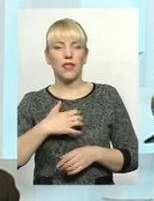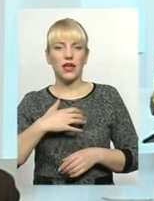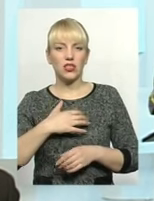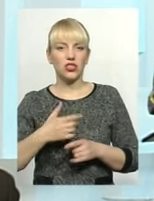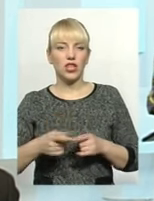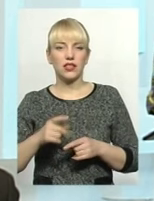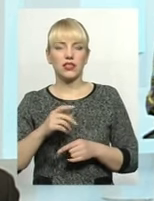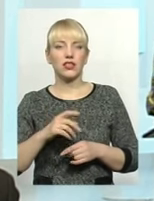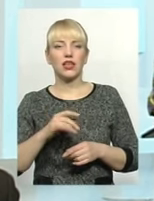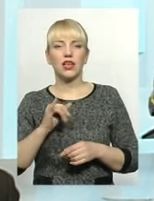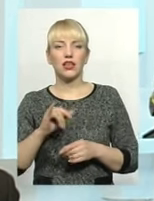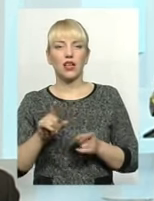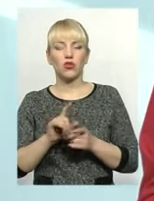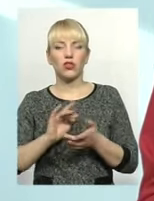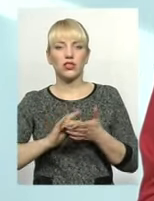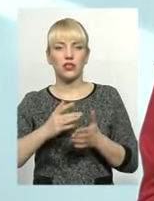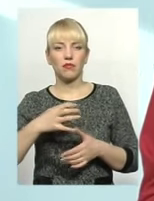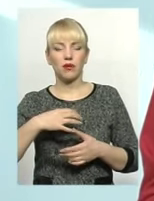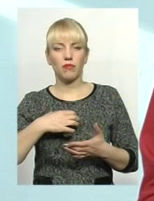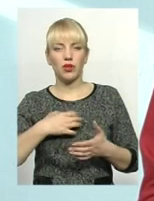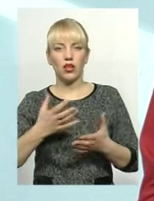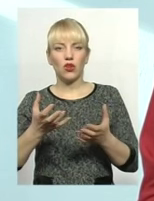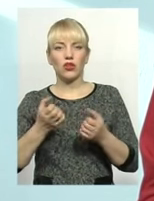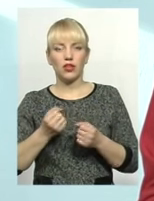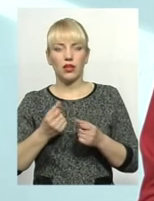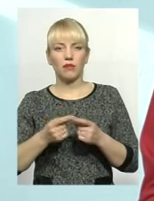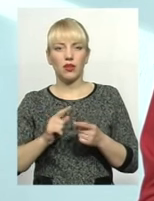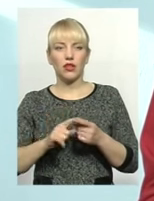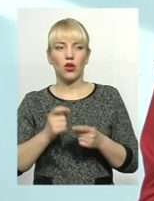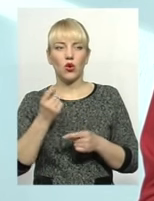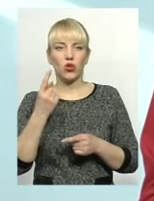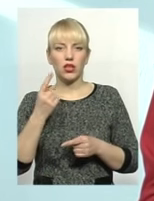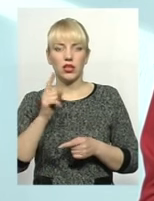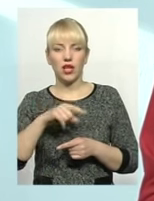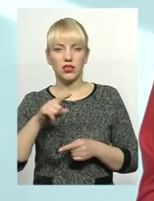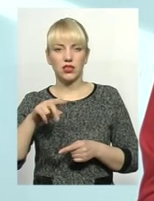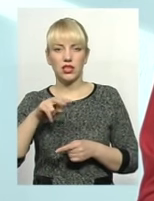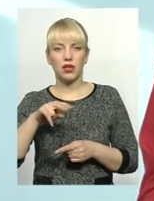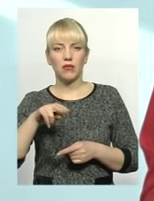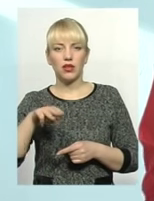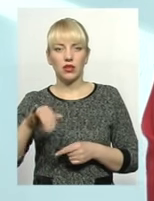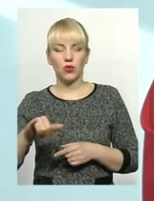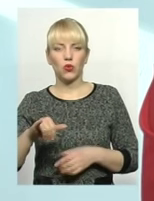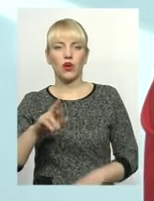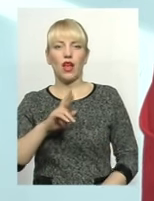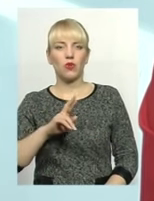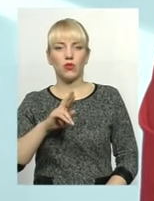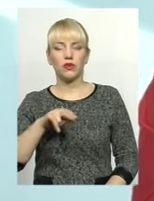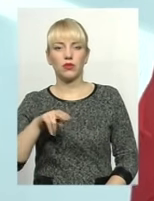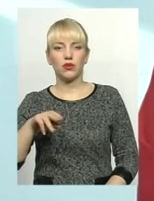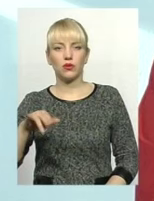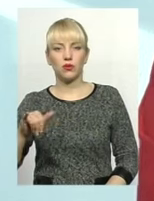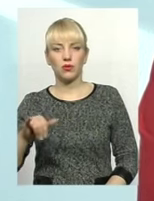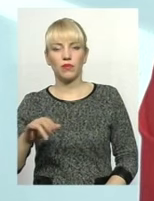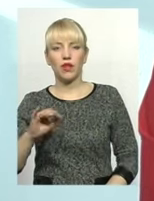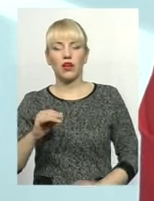ліцей. Срібну медалью отримали Вище професійне училище номер 11 міста Хмельницького, Ярмоленецький професійний ліцей та